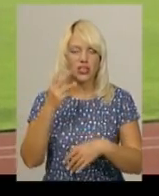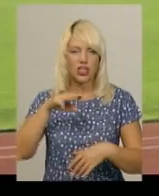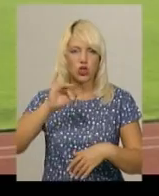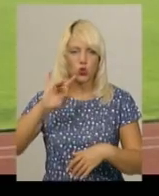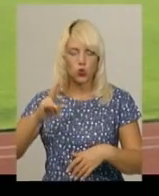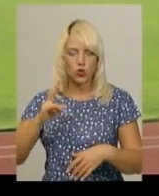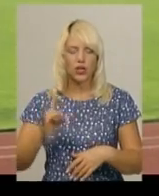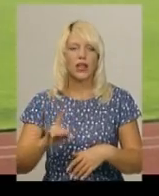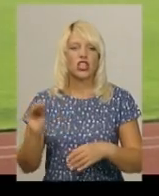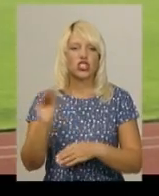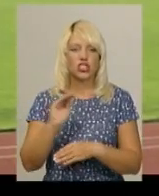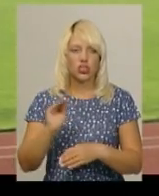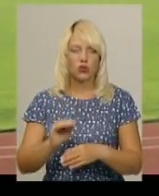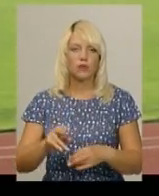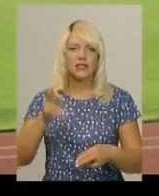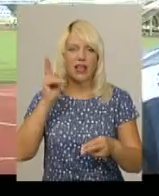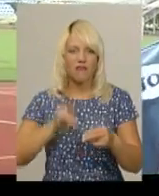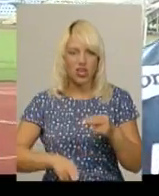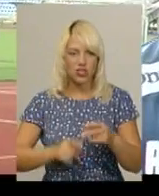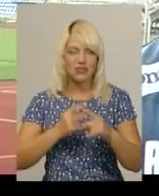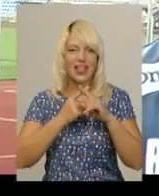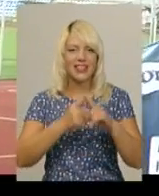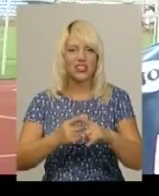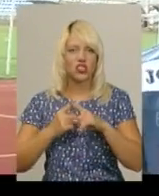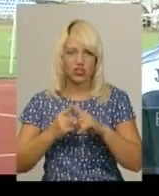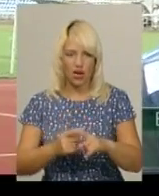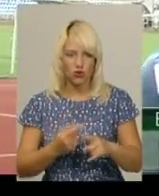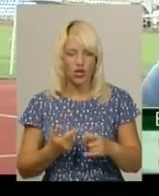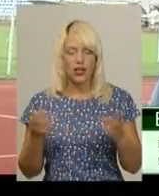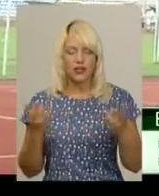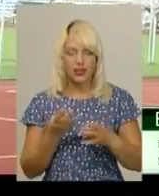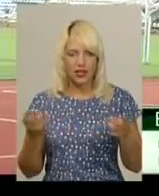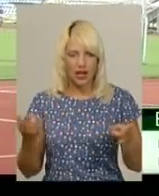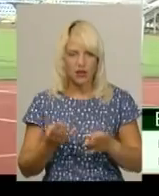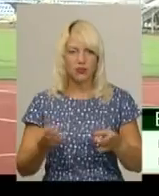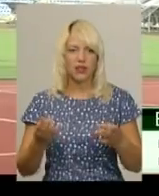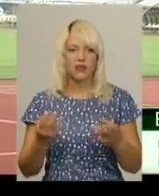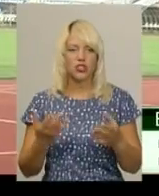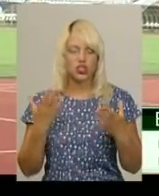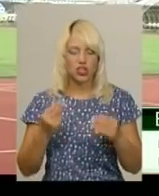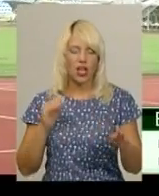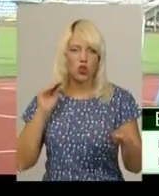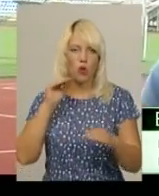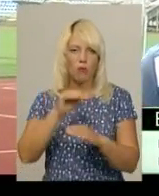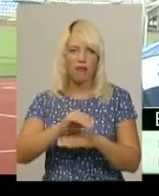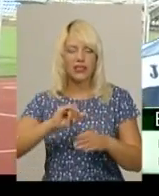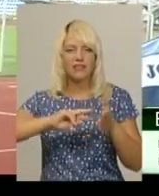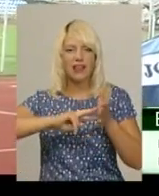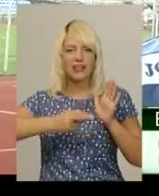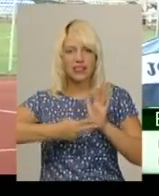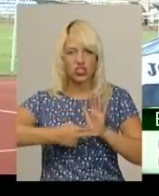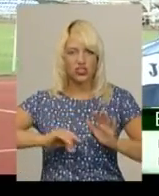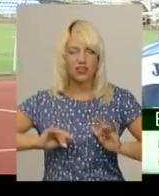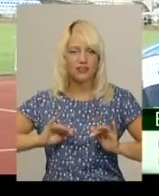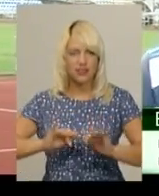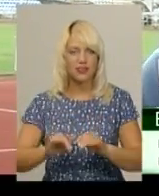Поліссям» для хмельничан завершився нічиєю. Ще потрібно додати нам в тактичних діях, ну і,